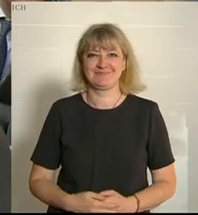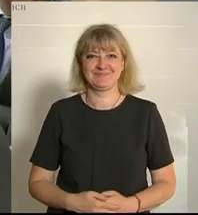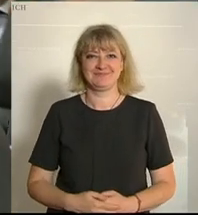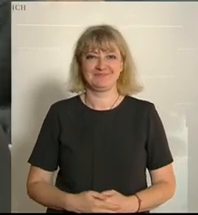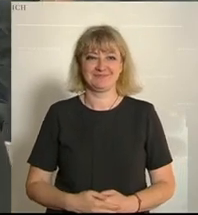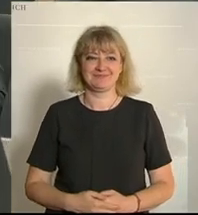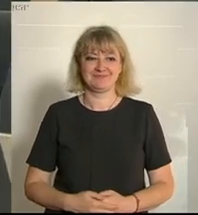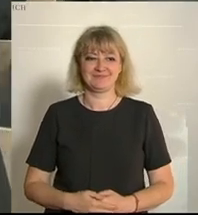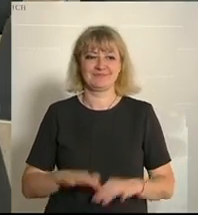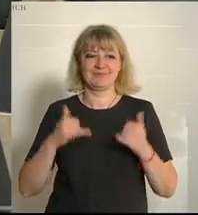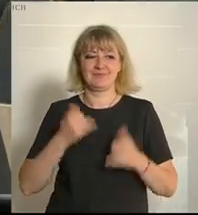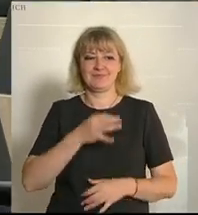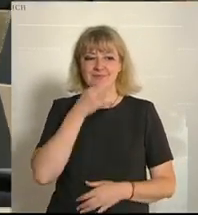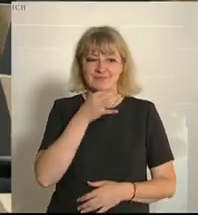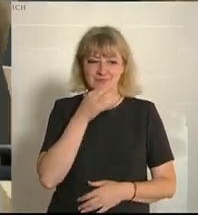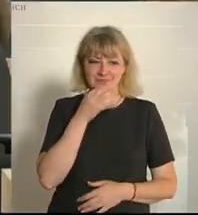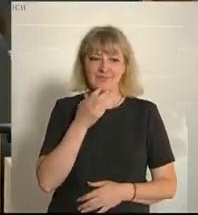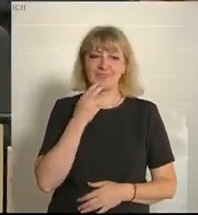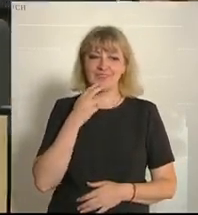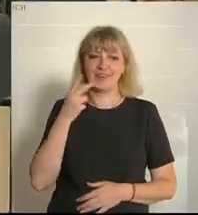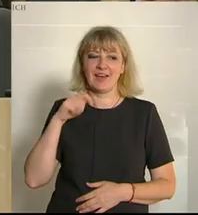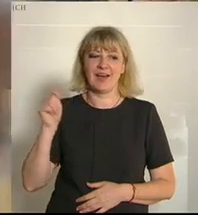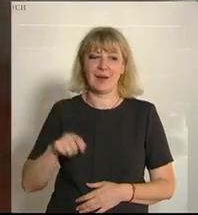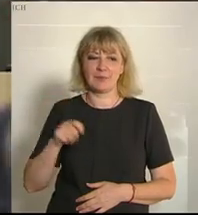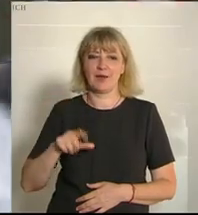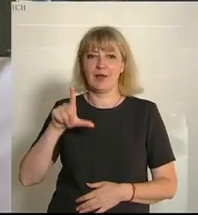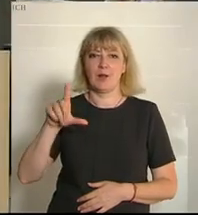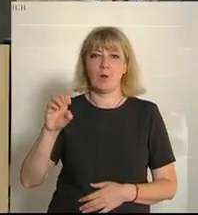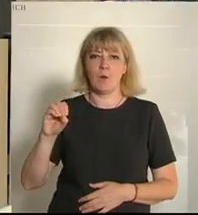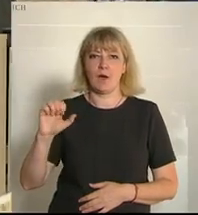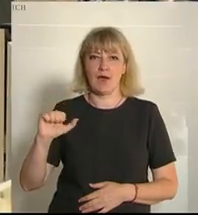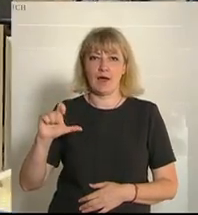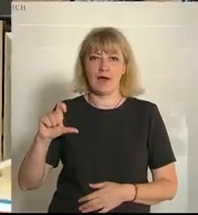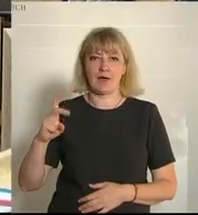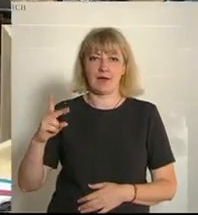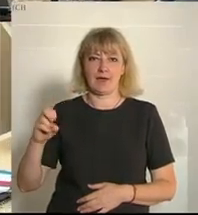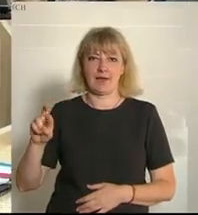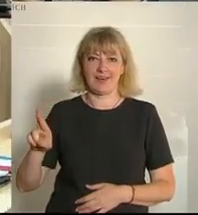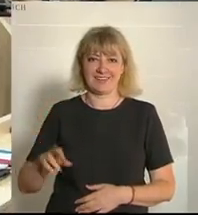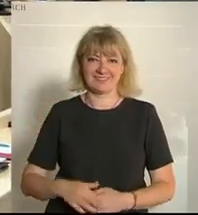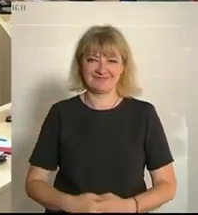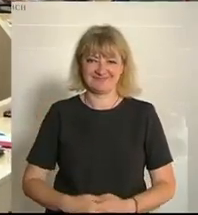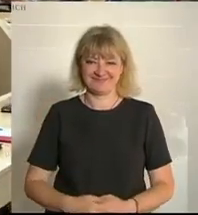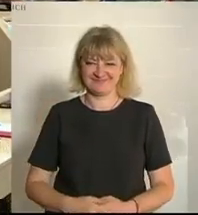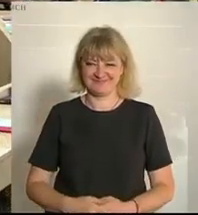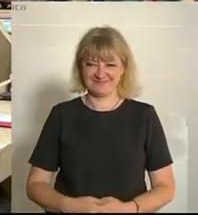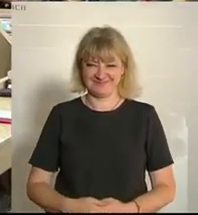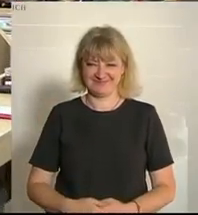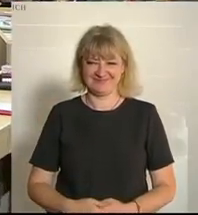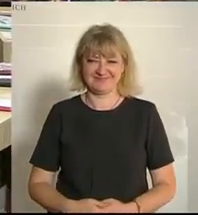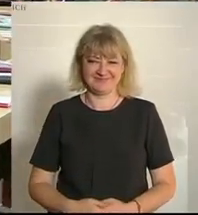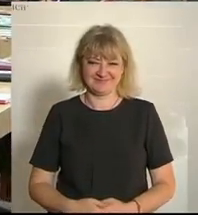Sagt Sülemann Zorber von den Grünen. Einen Mix an Maßnahmen bräuchte es für die Jugendlichen auf Lehrstellensuche, unter anderem der